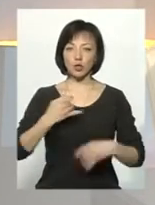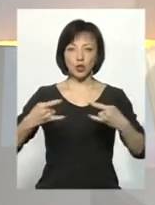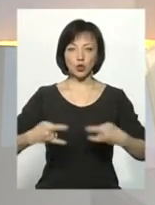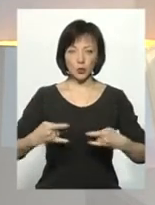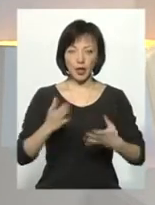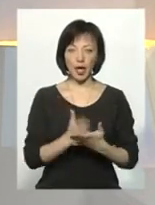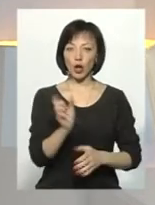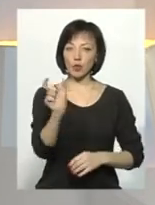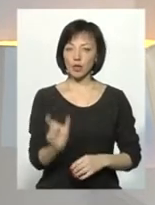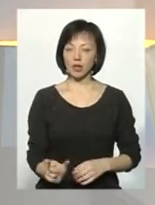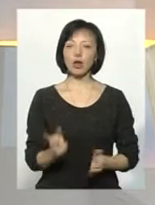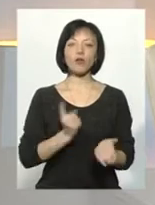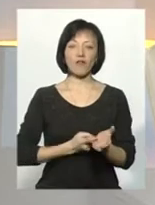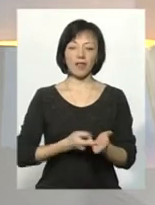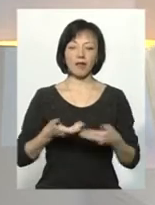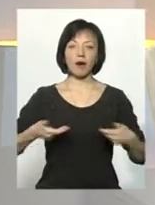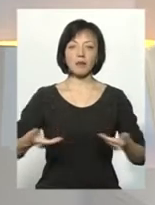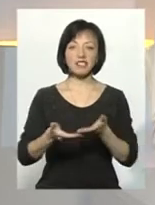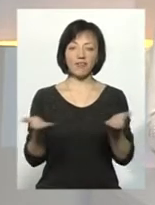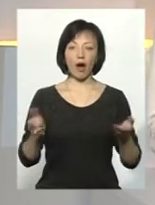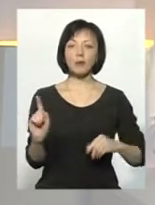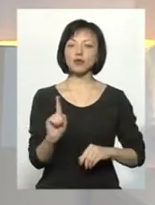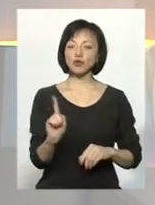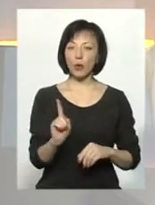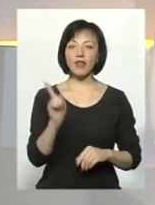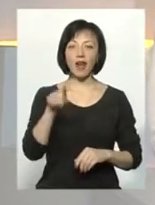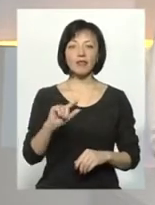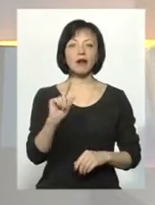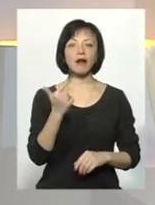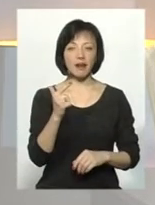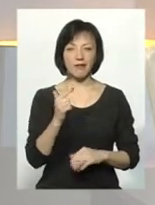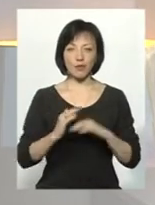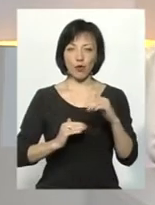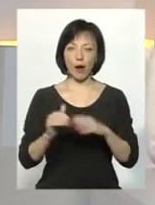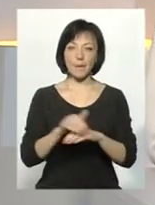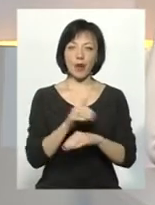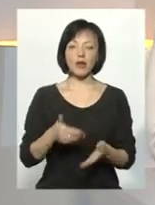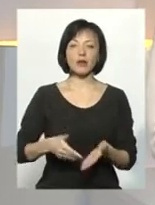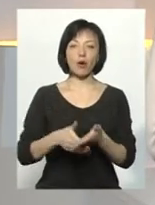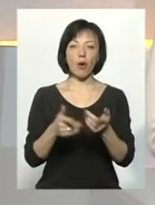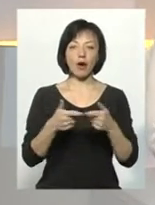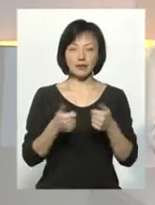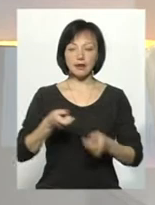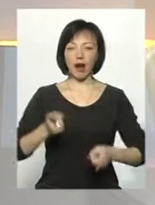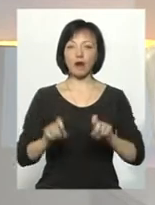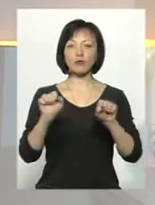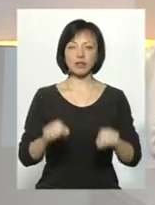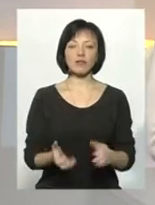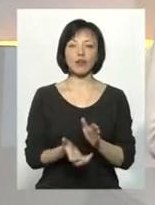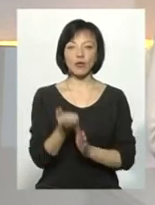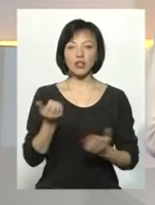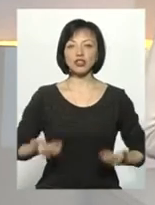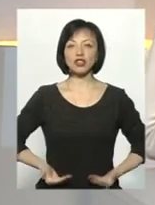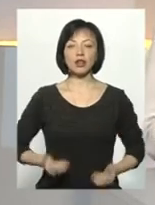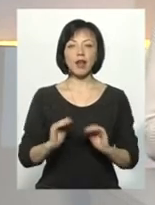є людина, яка доведе нам із вами, що навіть гривня в руках благодійної організації – це реальна можливість врятувати